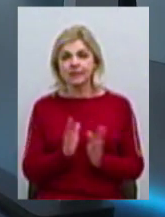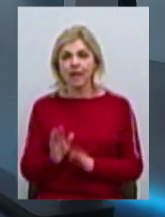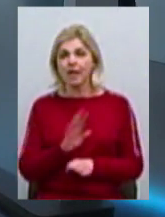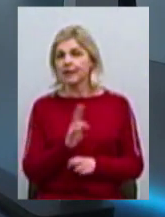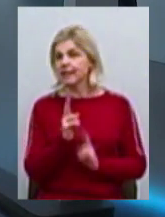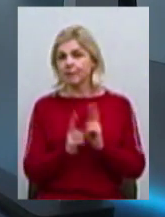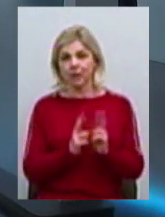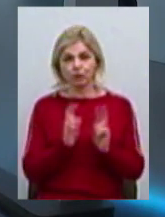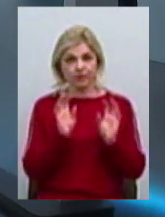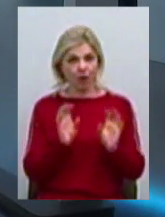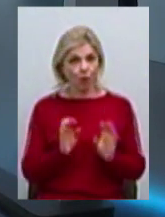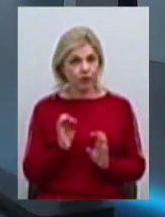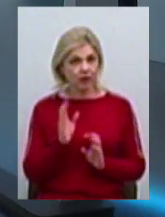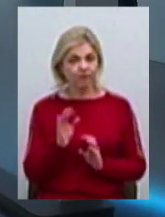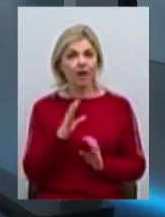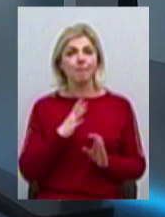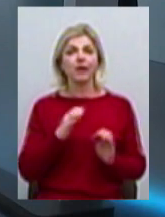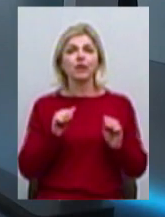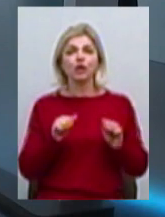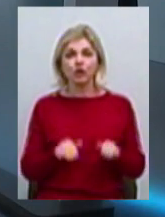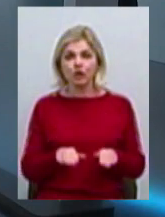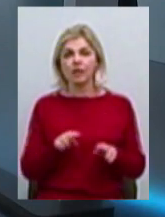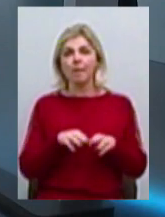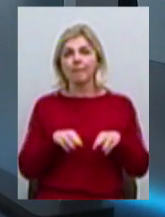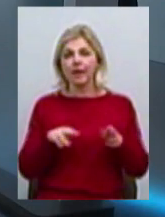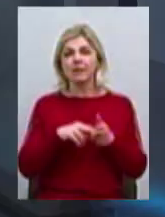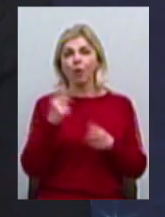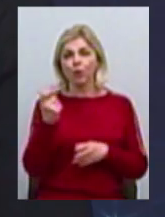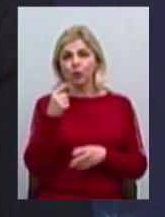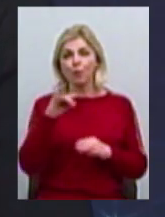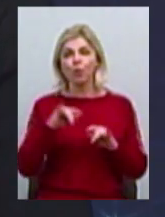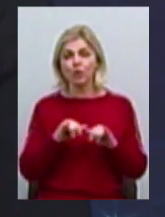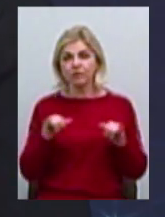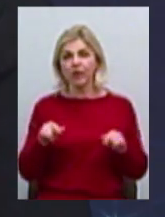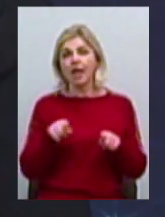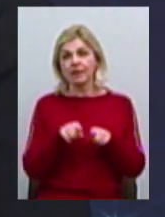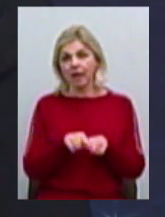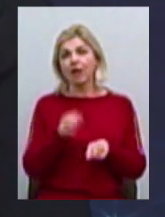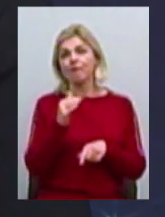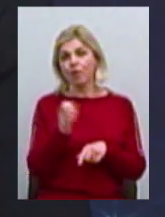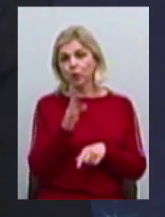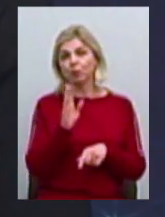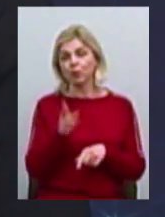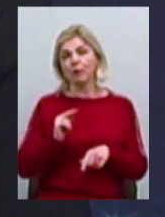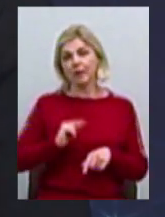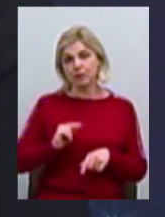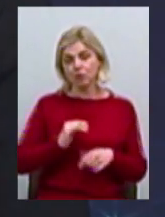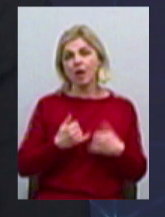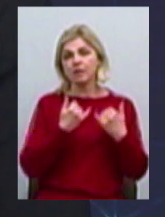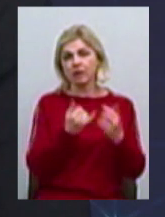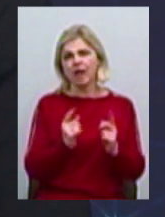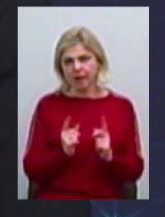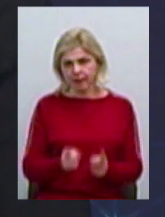законів. Ну і, звісно, таки було прийнято рішення Мінекономрозвитку, що такий фонд буде працюватиме і надаватиме реальну